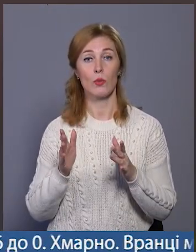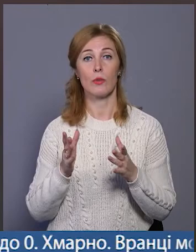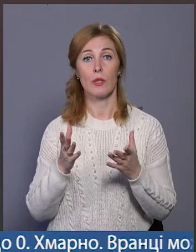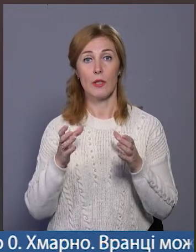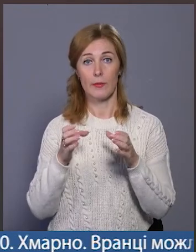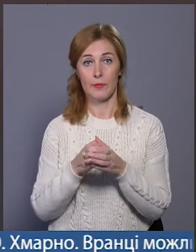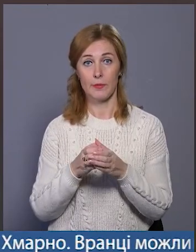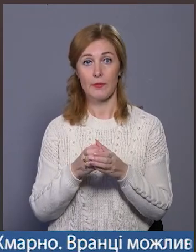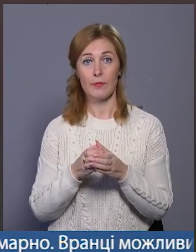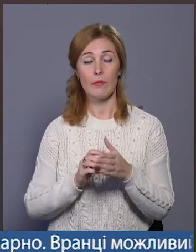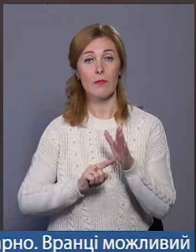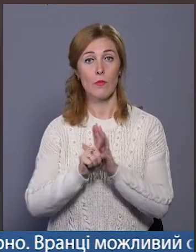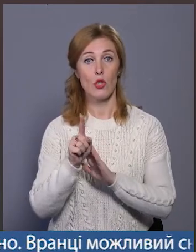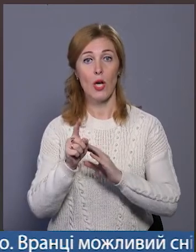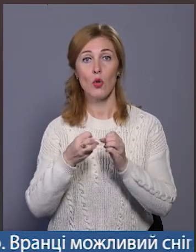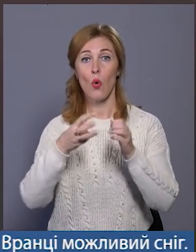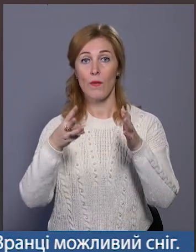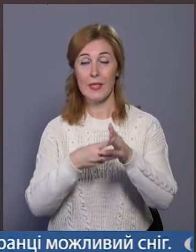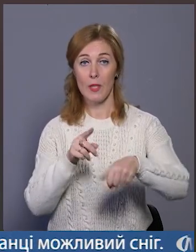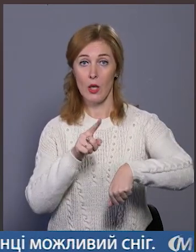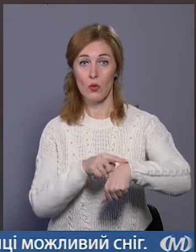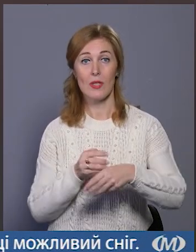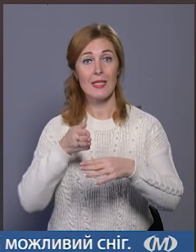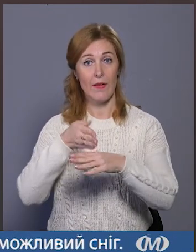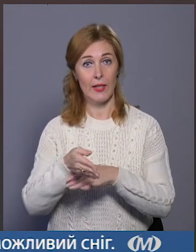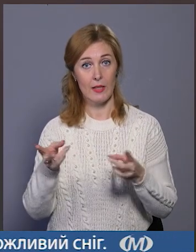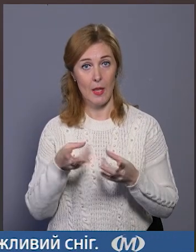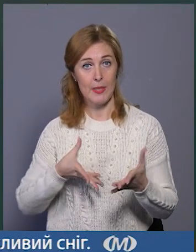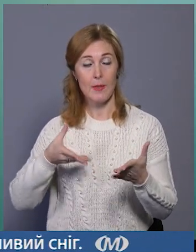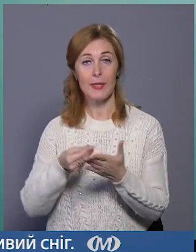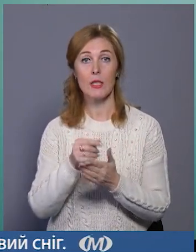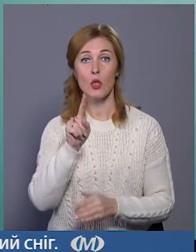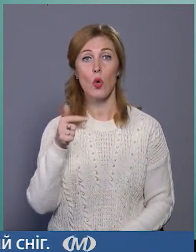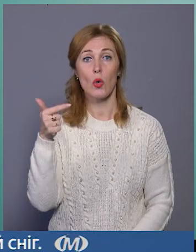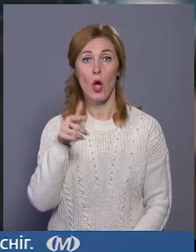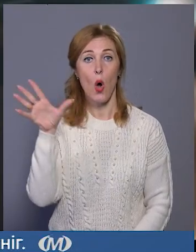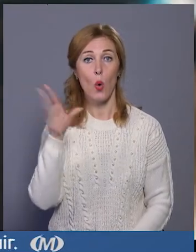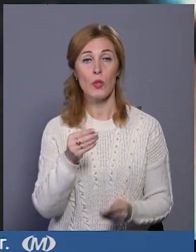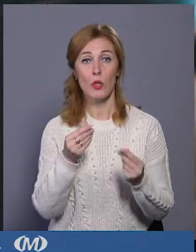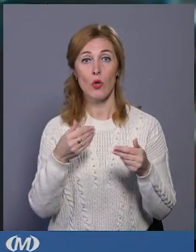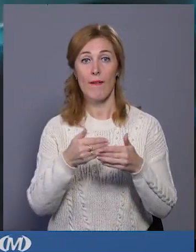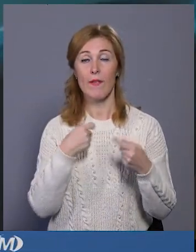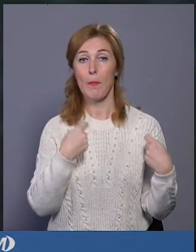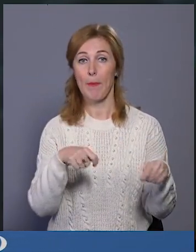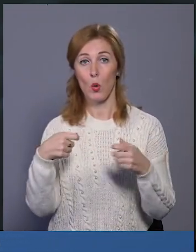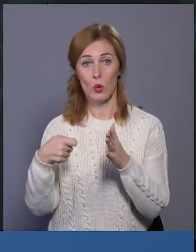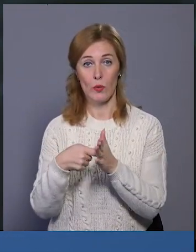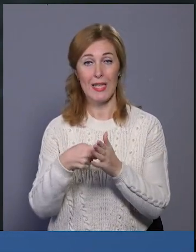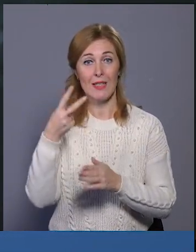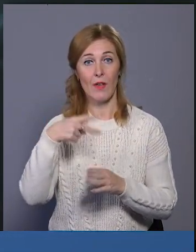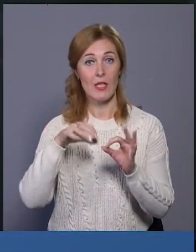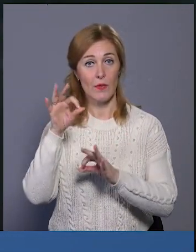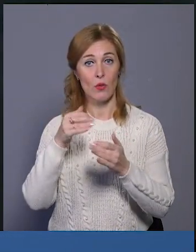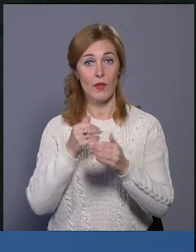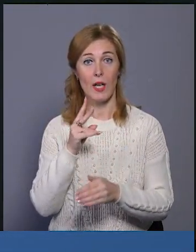Артем Харченко. Початок о 18-й годині за вхід доведеться заплатити 100 гривень усі гроші від продажу квитків, а також 20% від